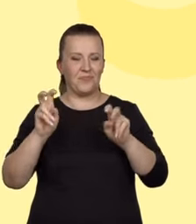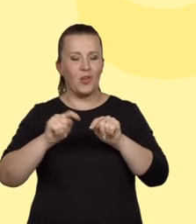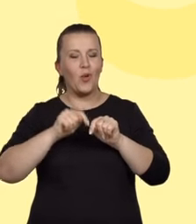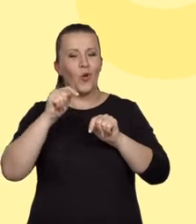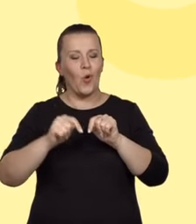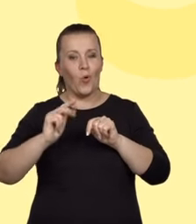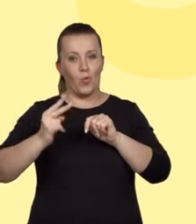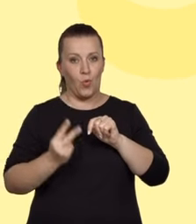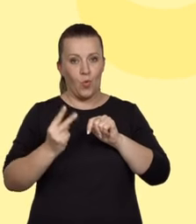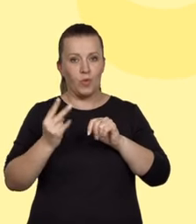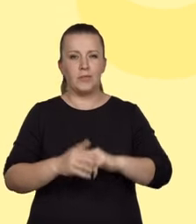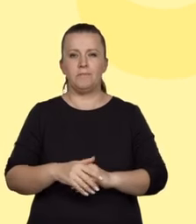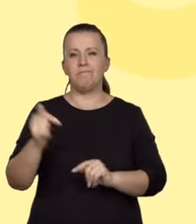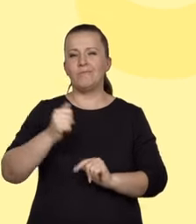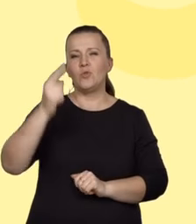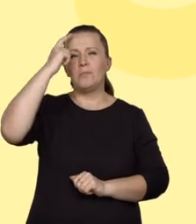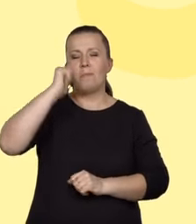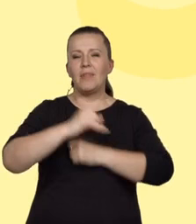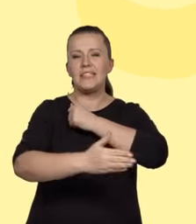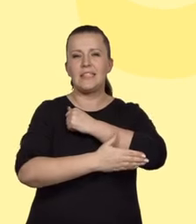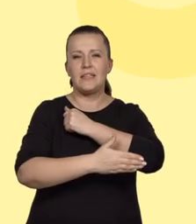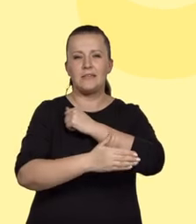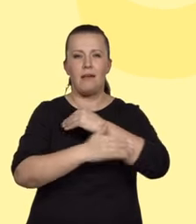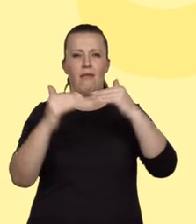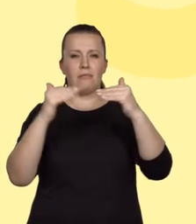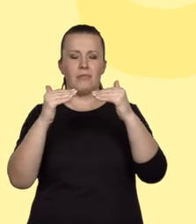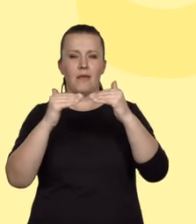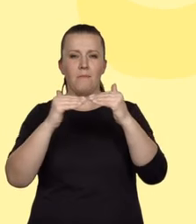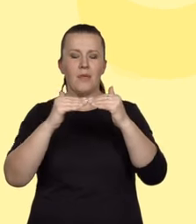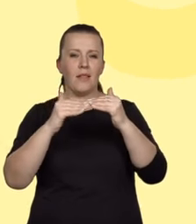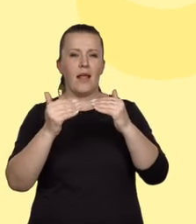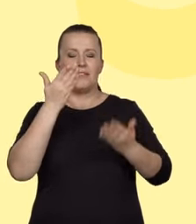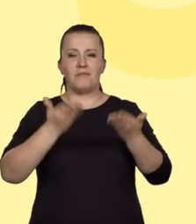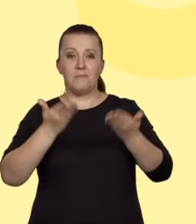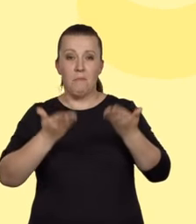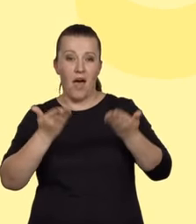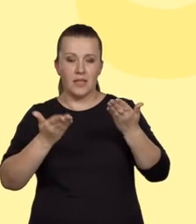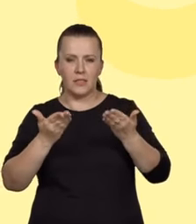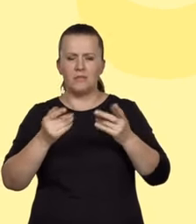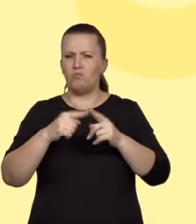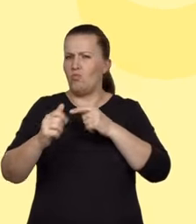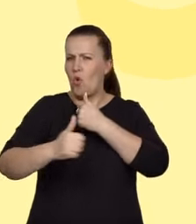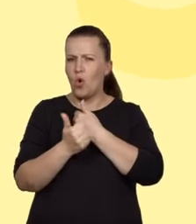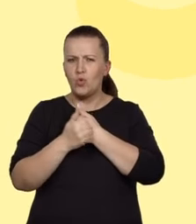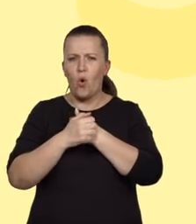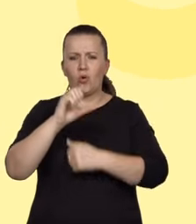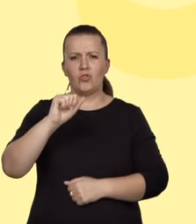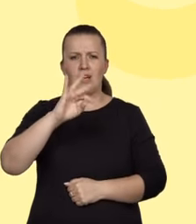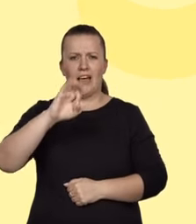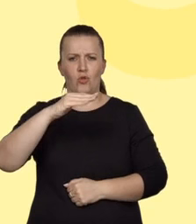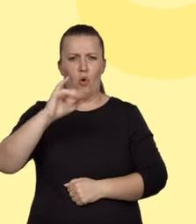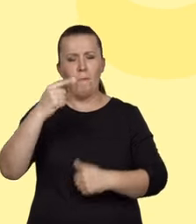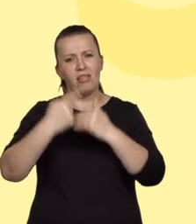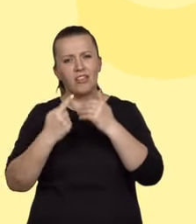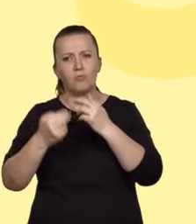uwzględnienie bilansu masy reakcji. Najprościej mówiąc, liczba i rodzaj atomów po obu stronach reakcji